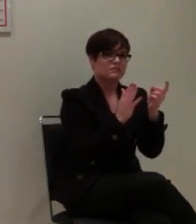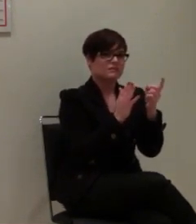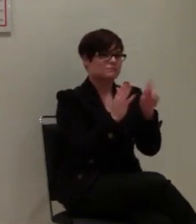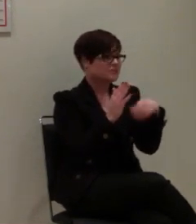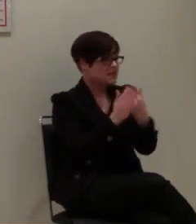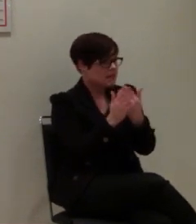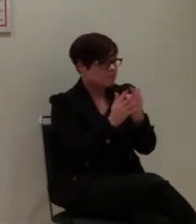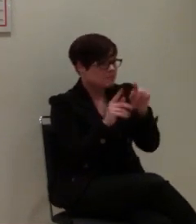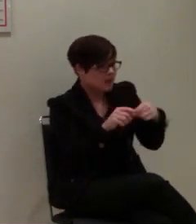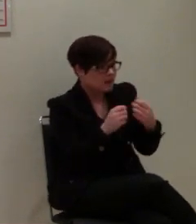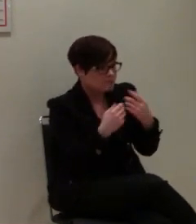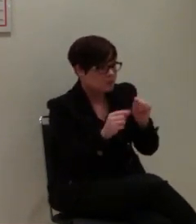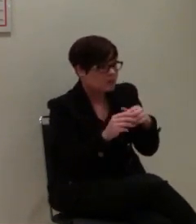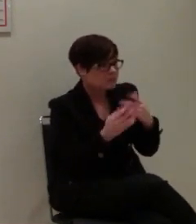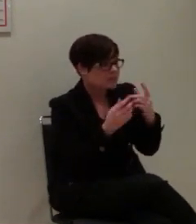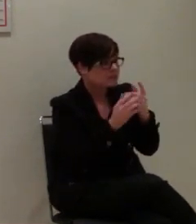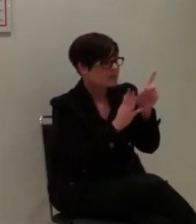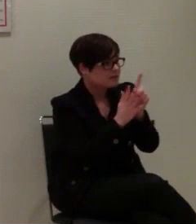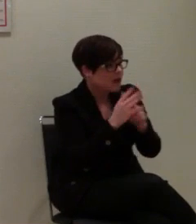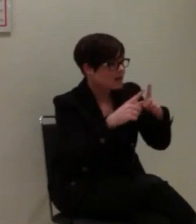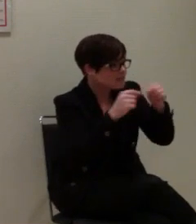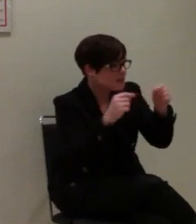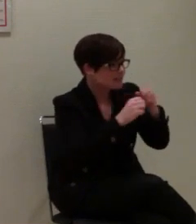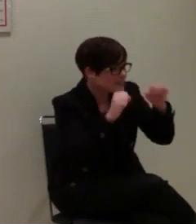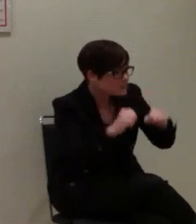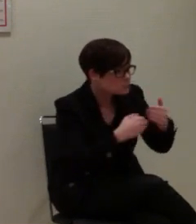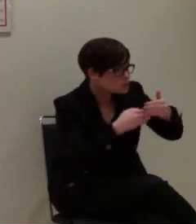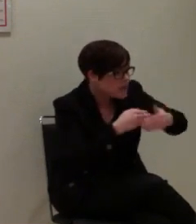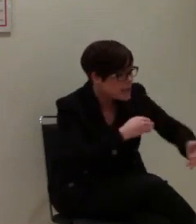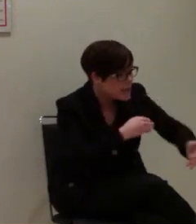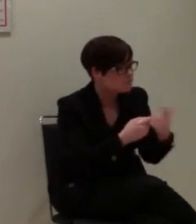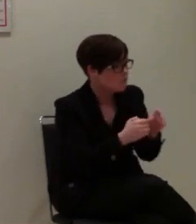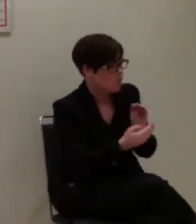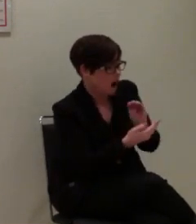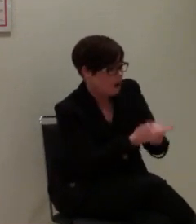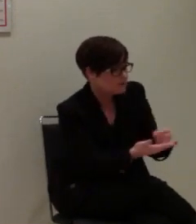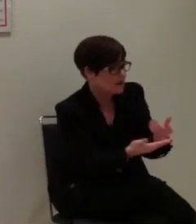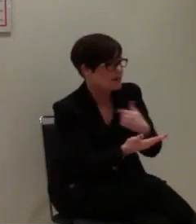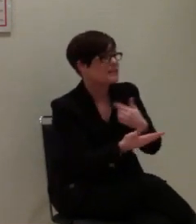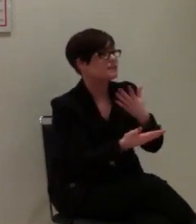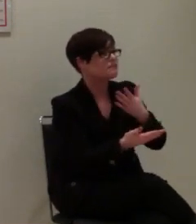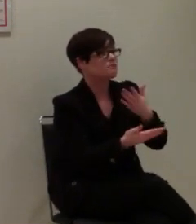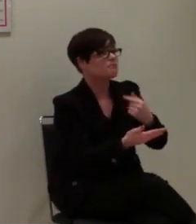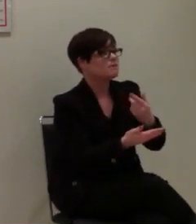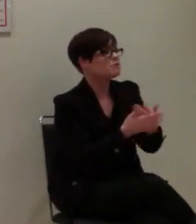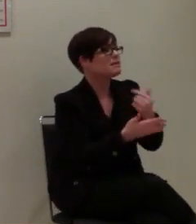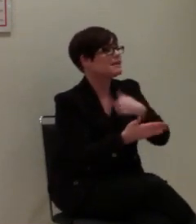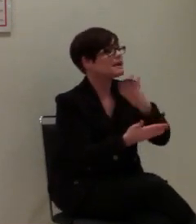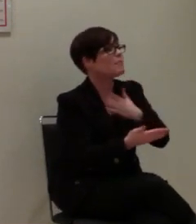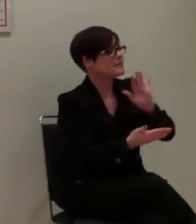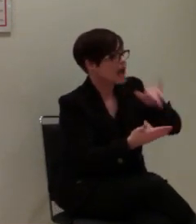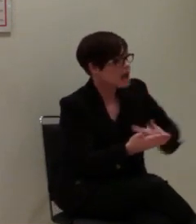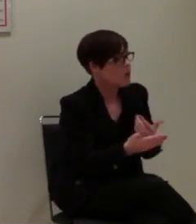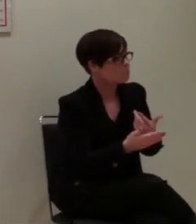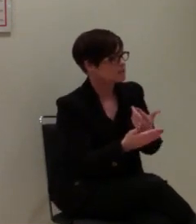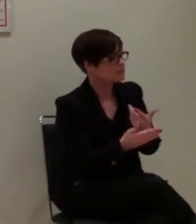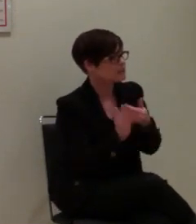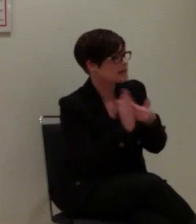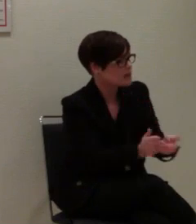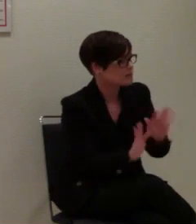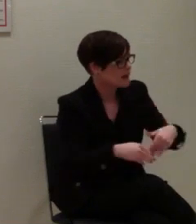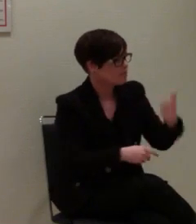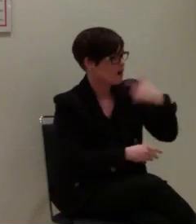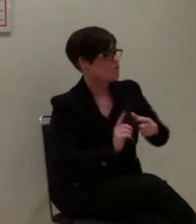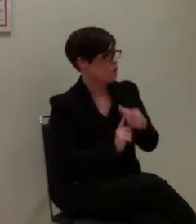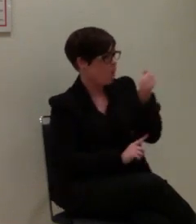Also gibt es dann sozusagen eine Datenkartei, in der dann eingetragen wird, ich habe die Erlaubnis erteilt, dass ich geortet werde,